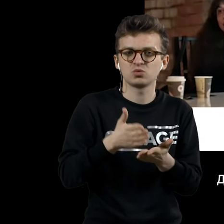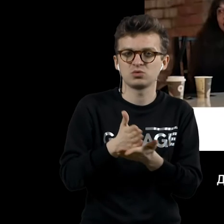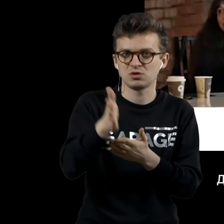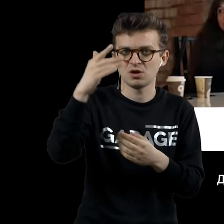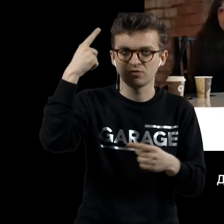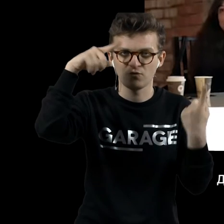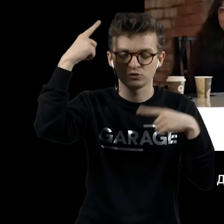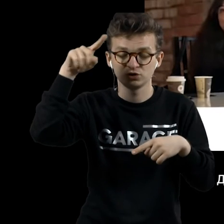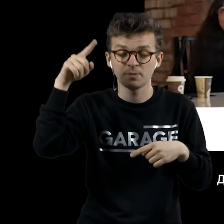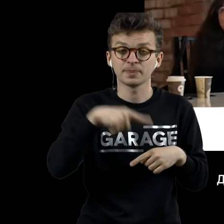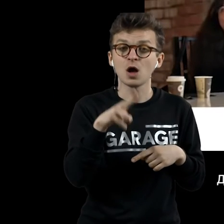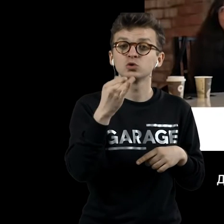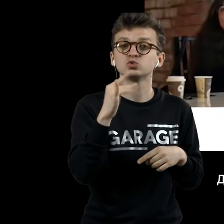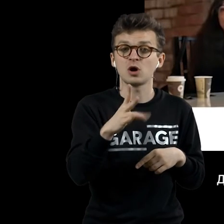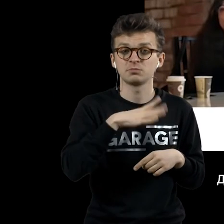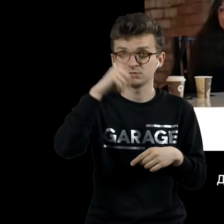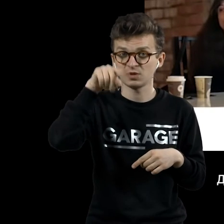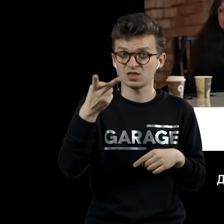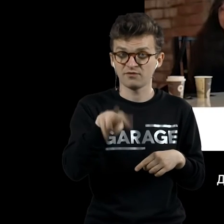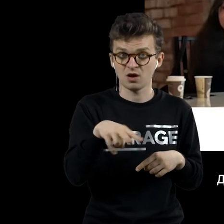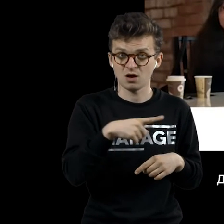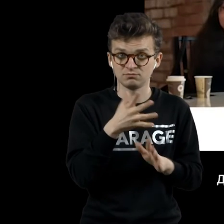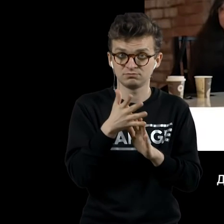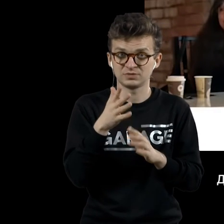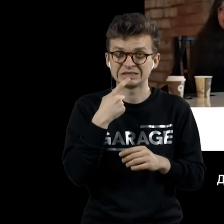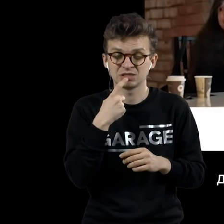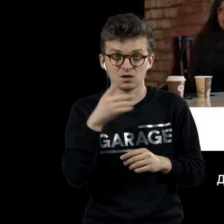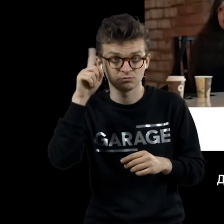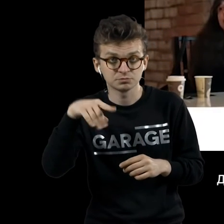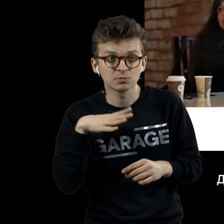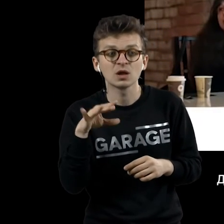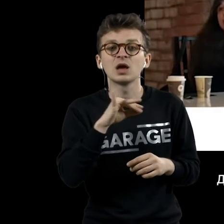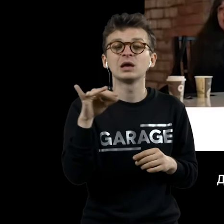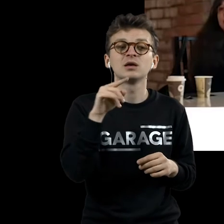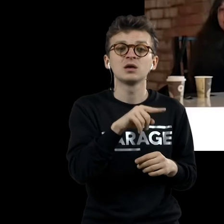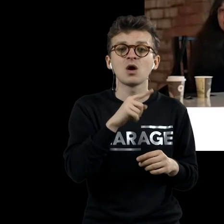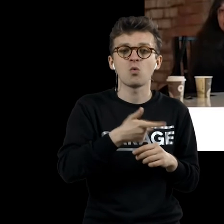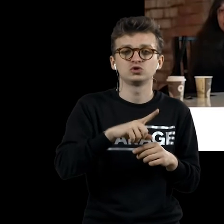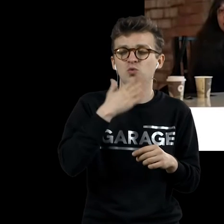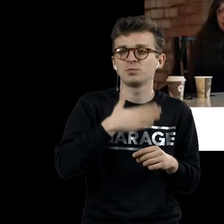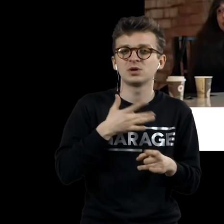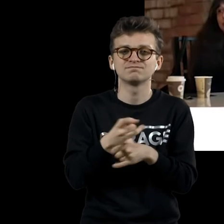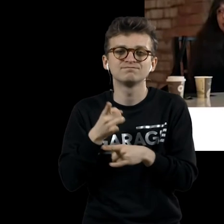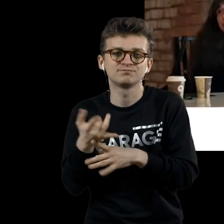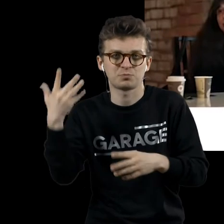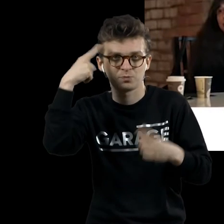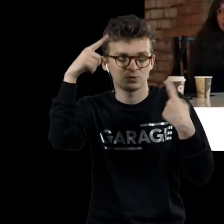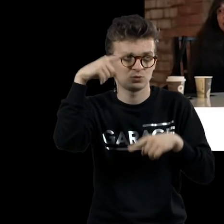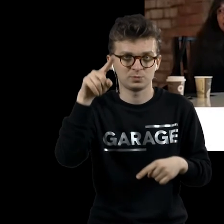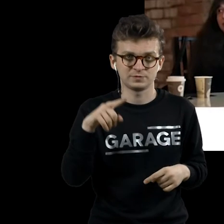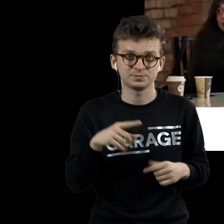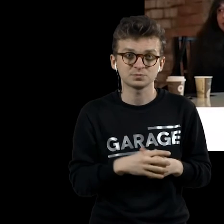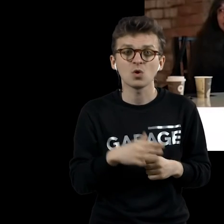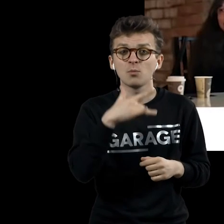говорил, владел двумя языками. Он обладал удивительным свойством придумывать каламбуры. Многие его работы